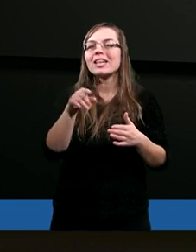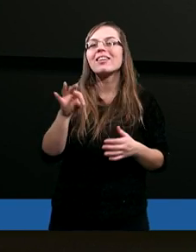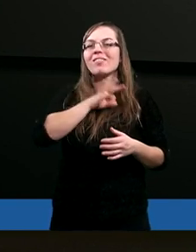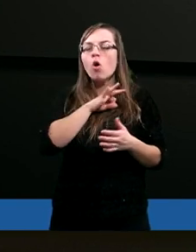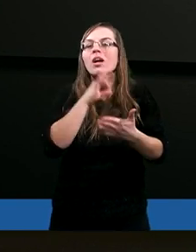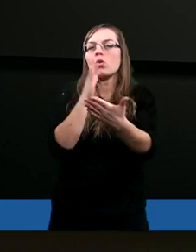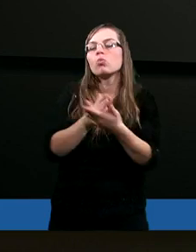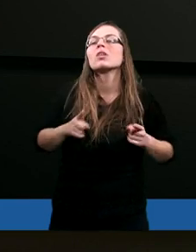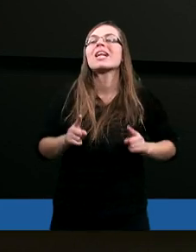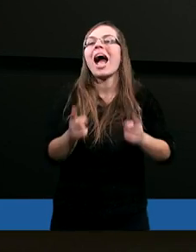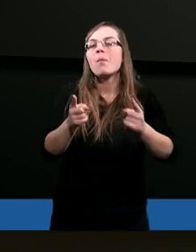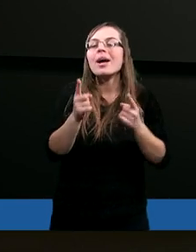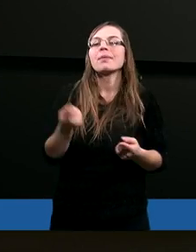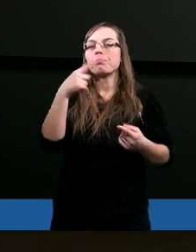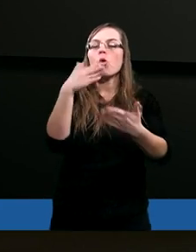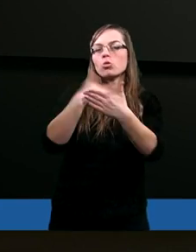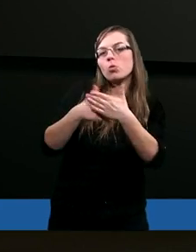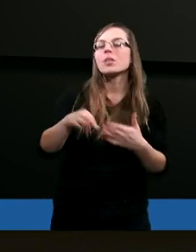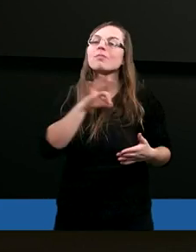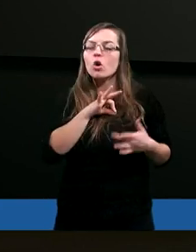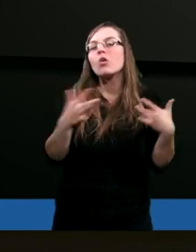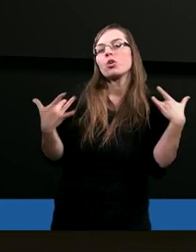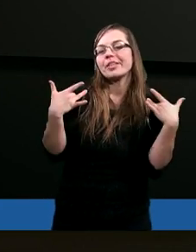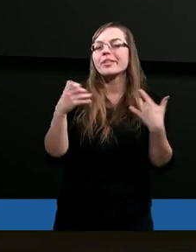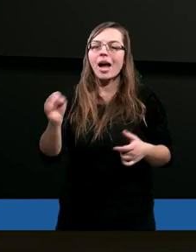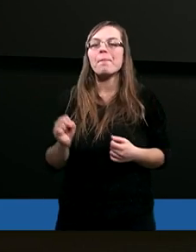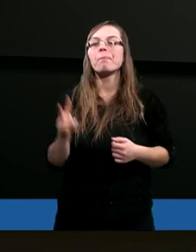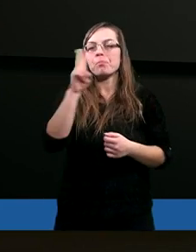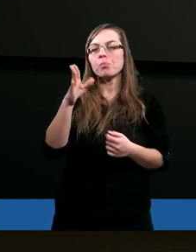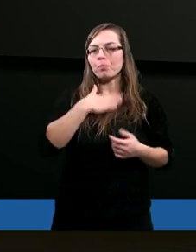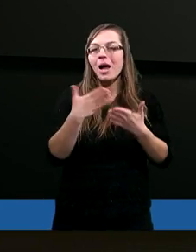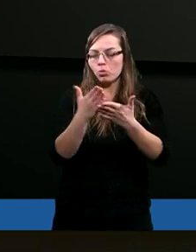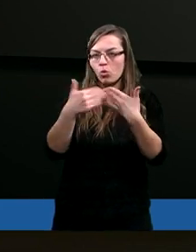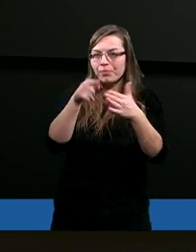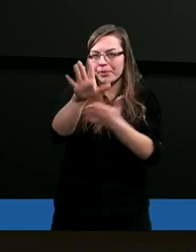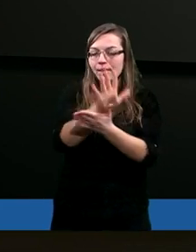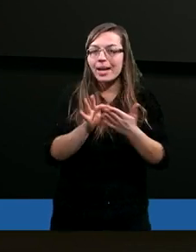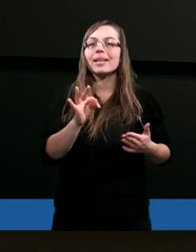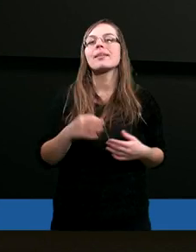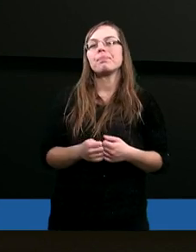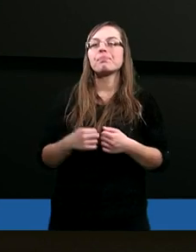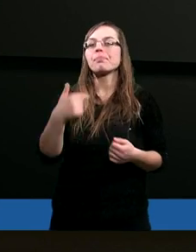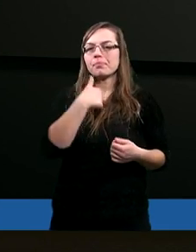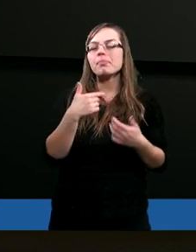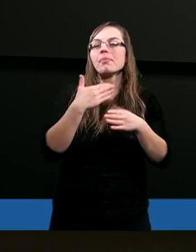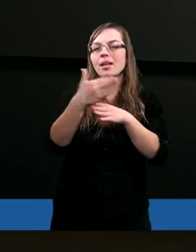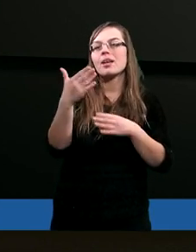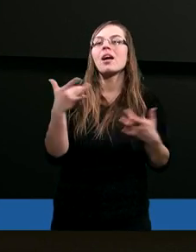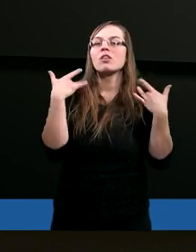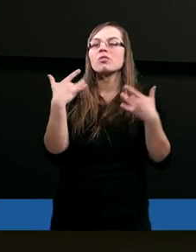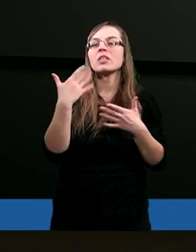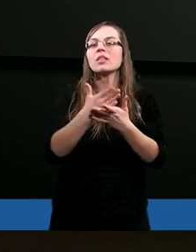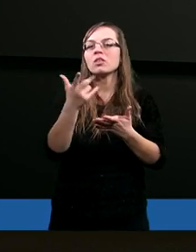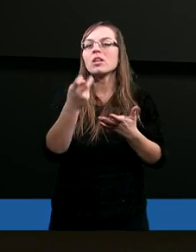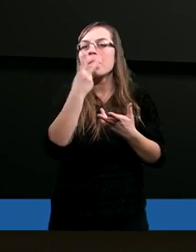już działania, pod koniec swojego życia. Ktoś ma otworzony ten tekst, bo ja nadążyć chcę